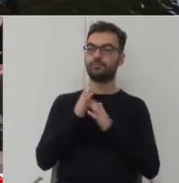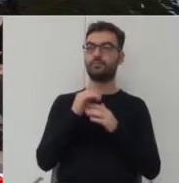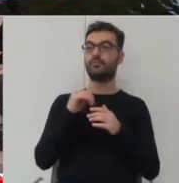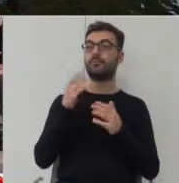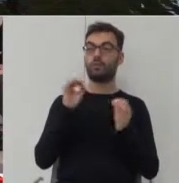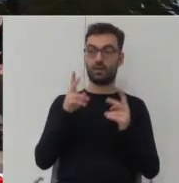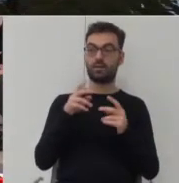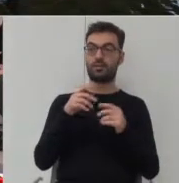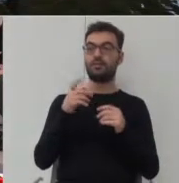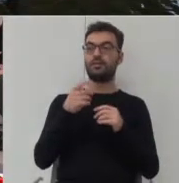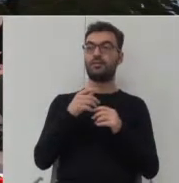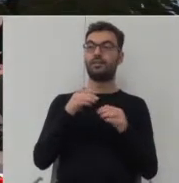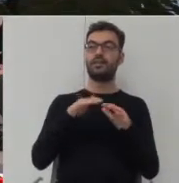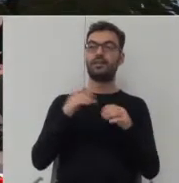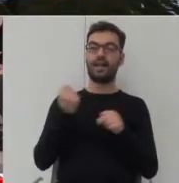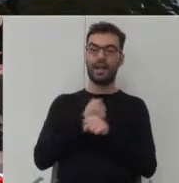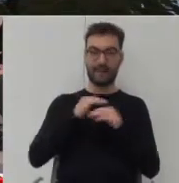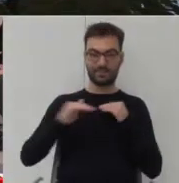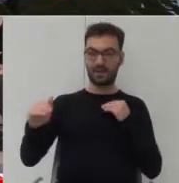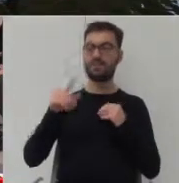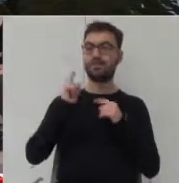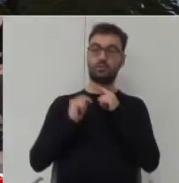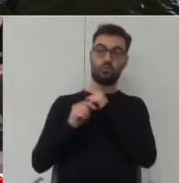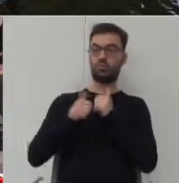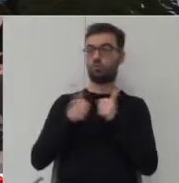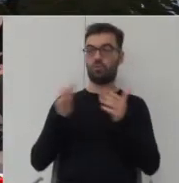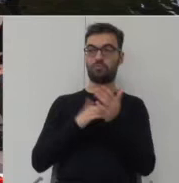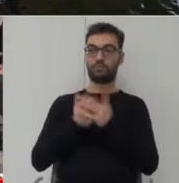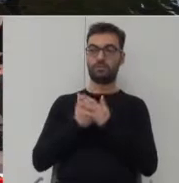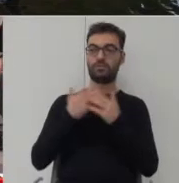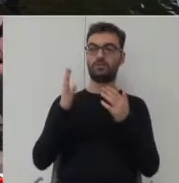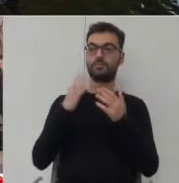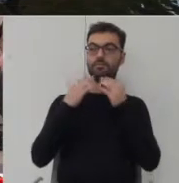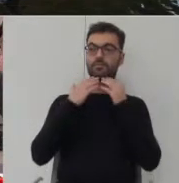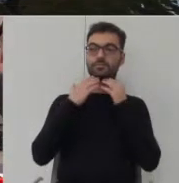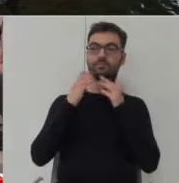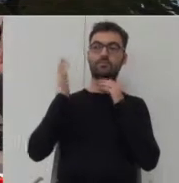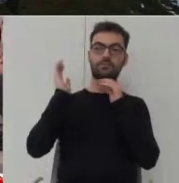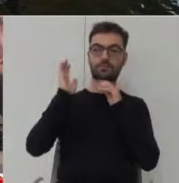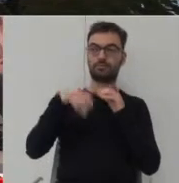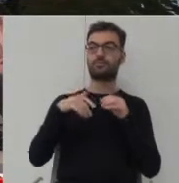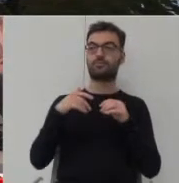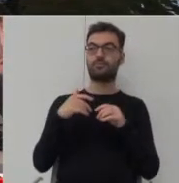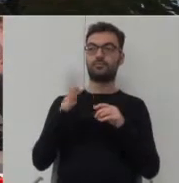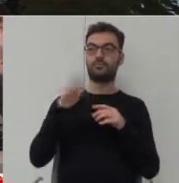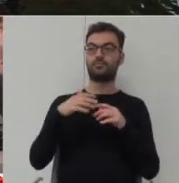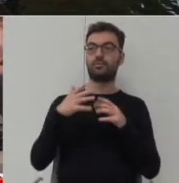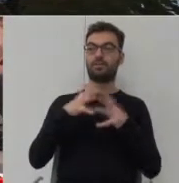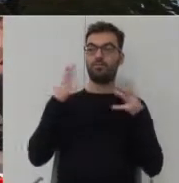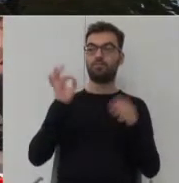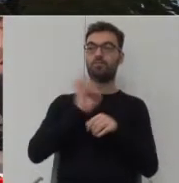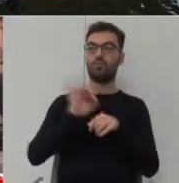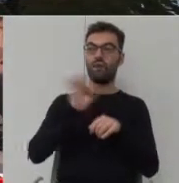jesteśmy przy asfalcie, to jest świetny przykład tego, jak można dzięki dużemu, pomimo nawet tak naprawdę dużemu projektowi